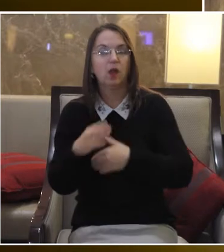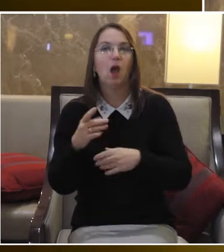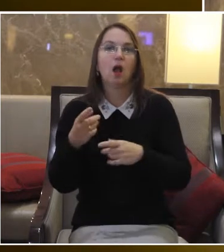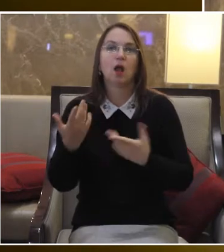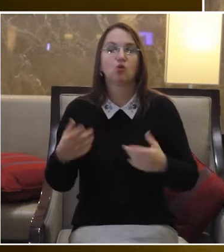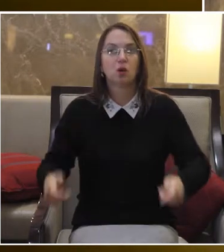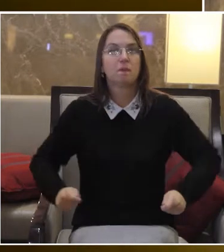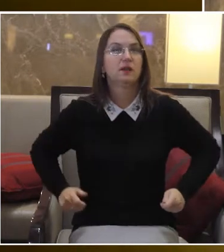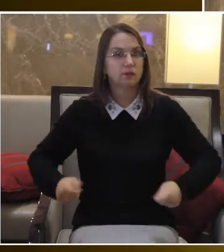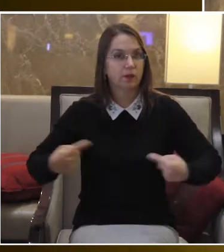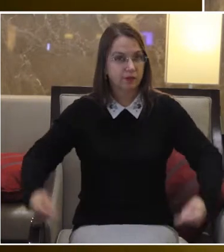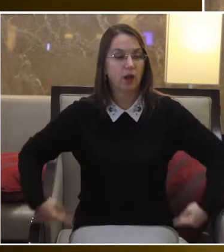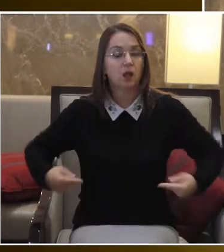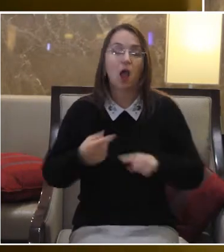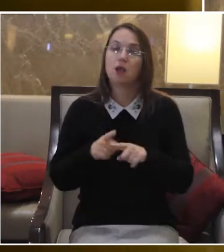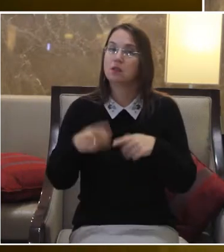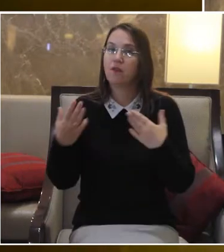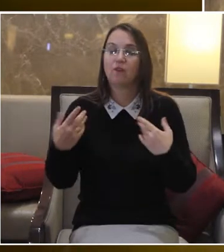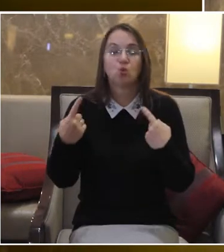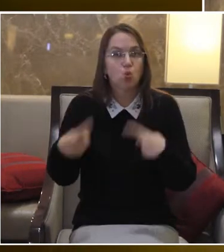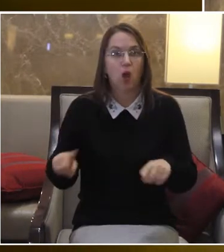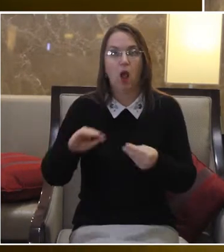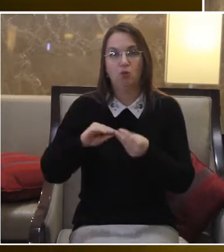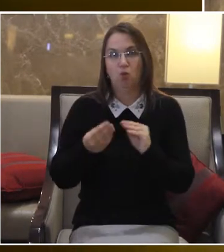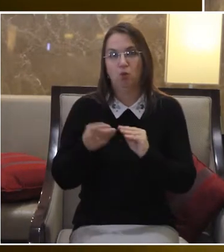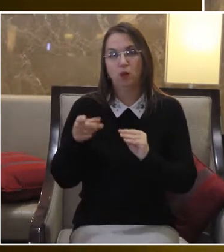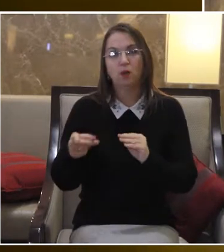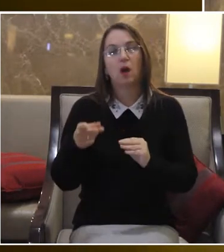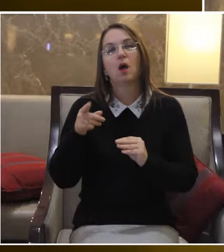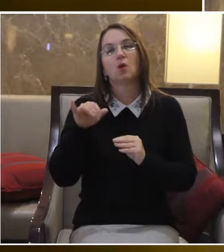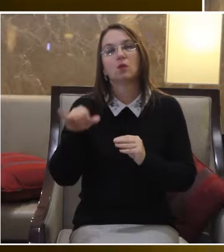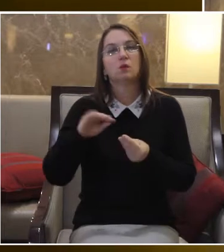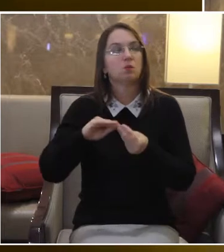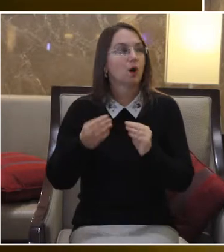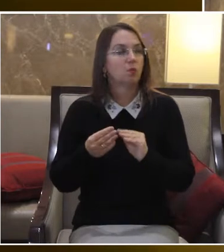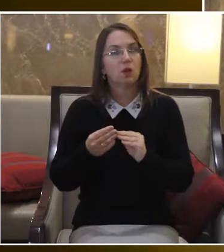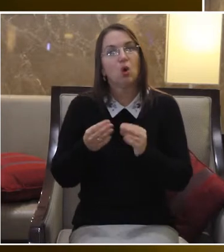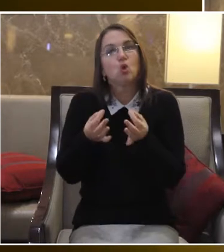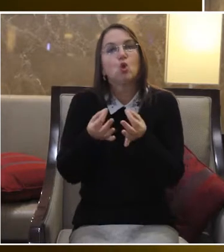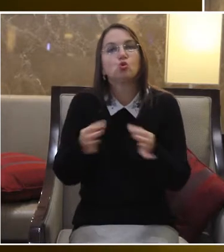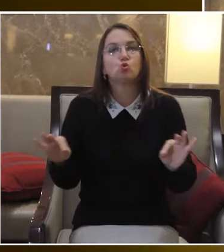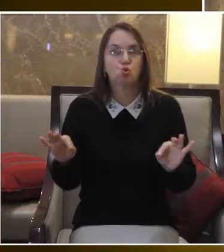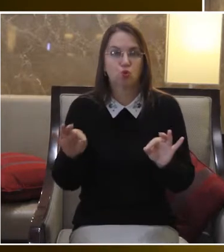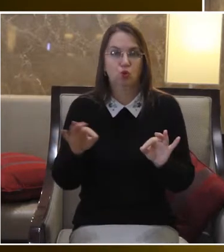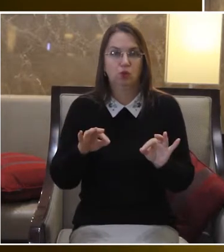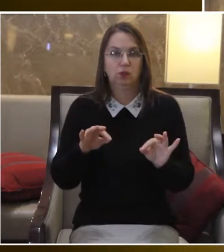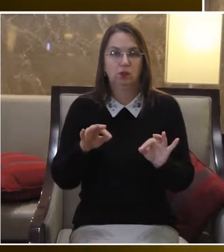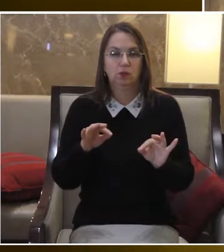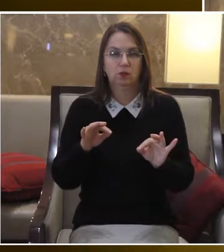брати людей, які порисуваються в інвалідних кріслах, це буде зовсім інша проблема Це проблема